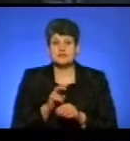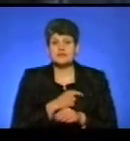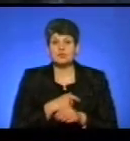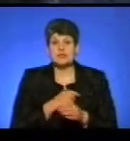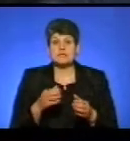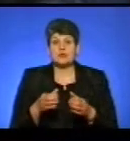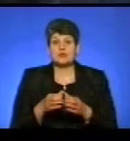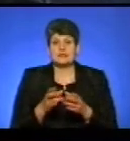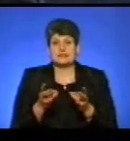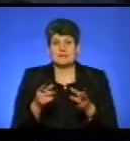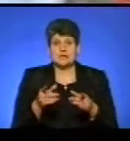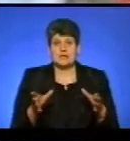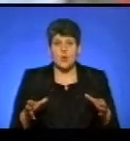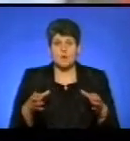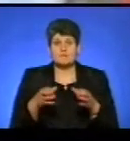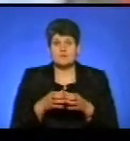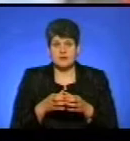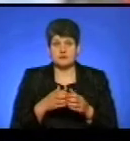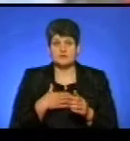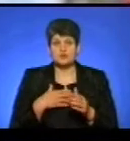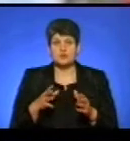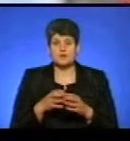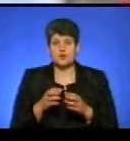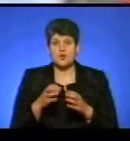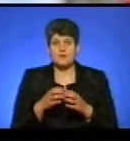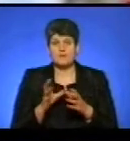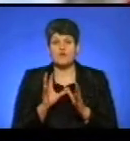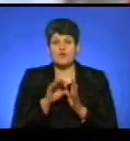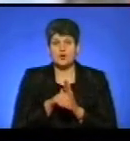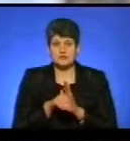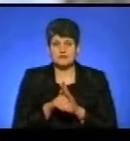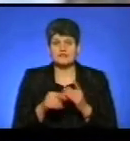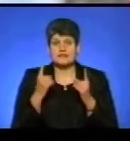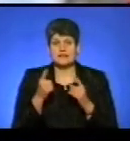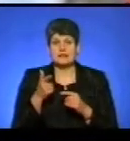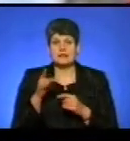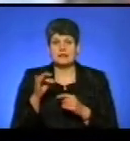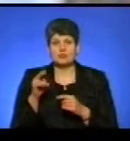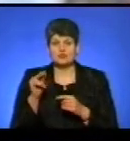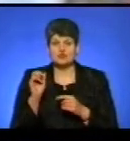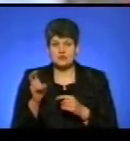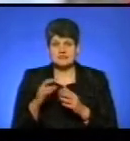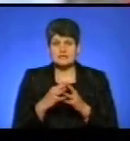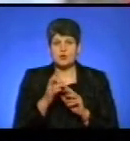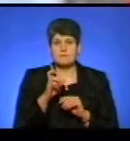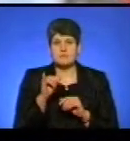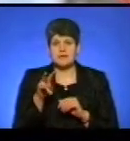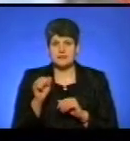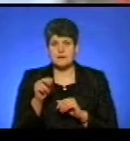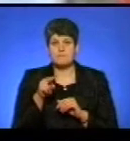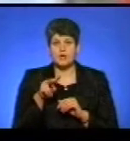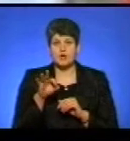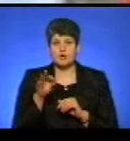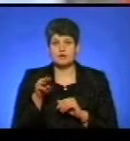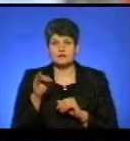корпус. Треба їх всіх об'єднати. В нашу об'єднану громаду входить Великий Глобичок, село Біла, Плотича,